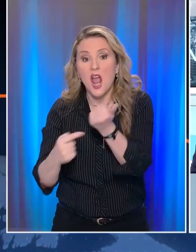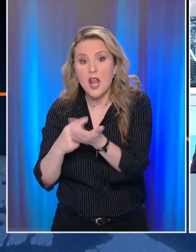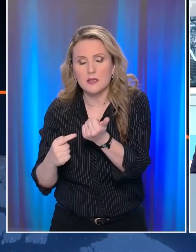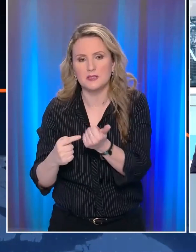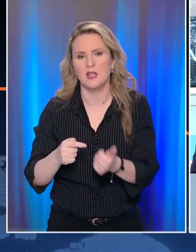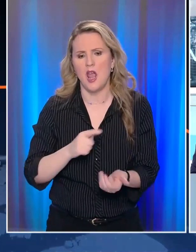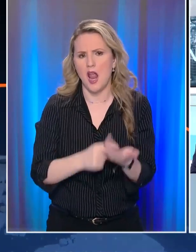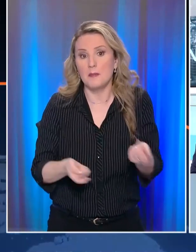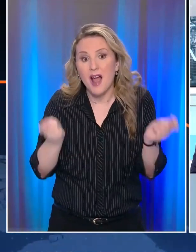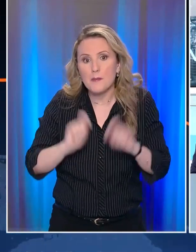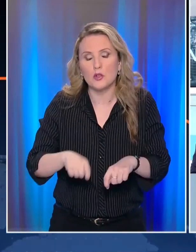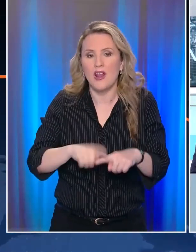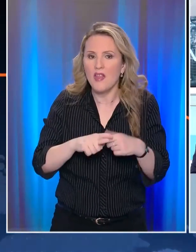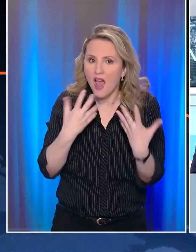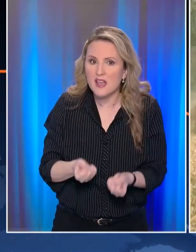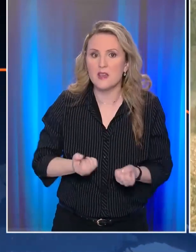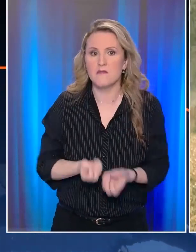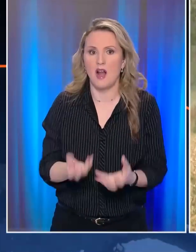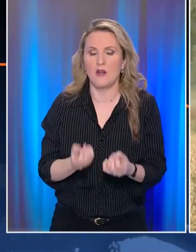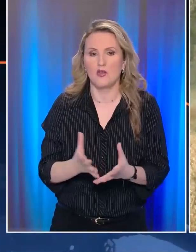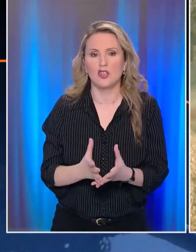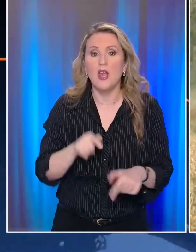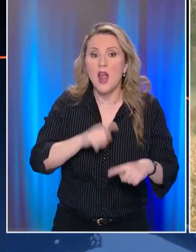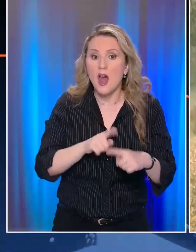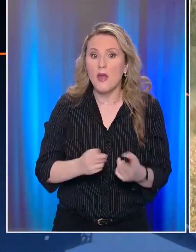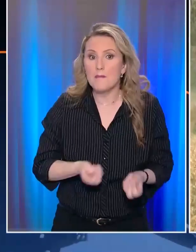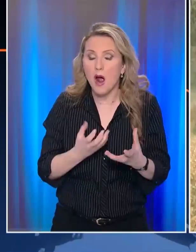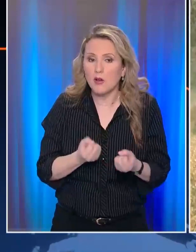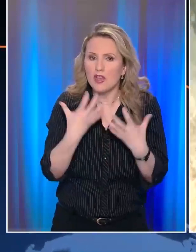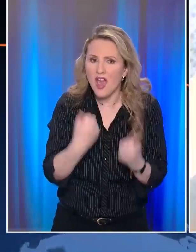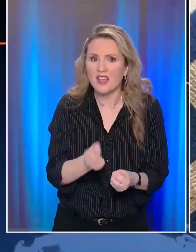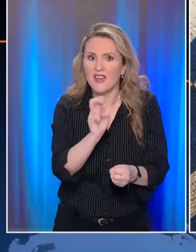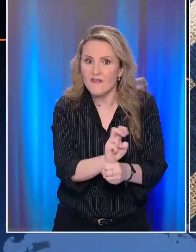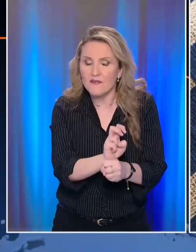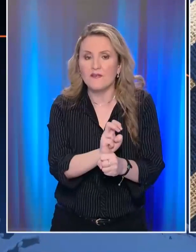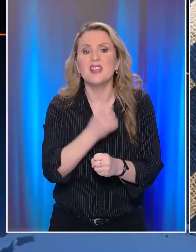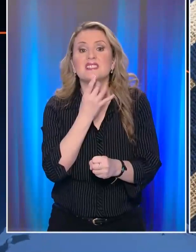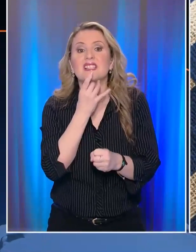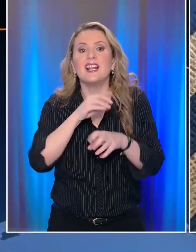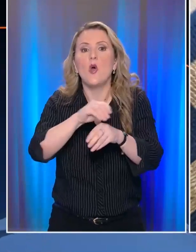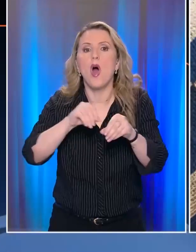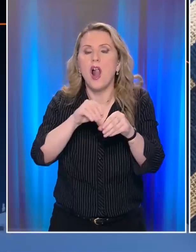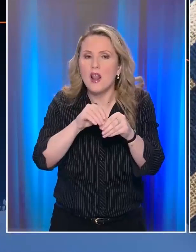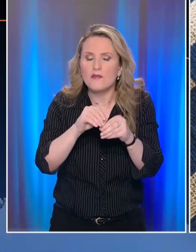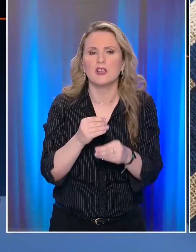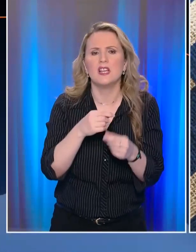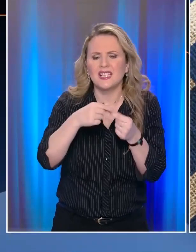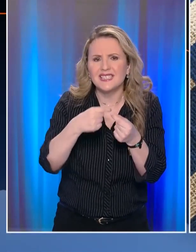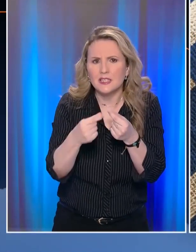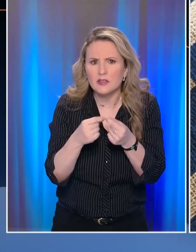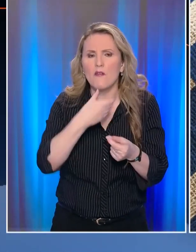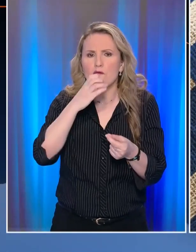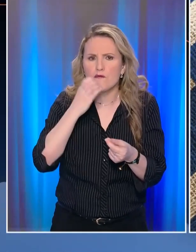δεύτερο δεχόμενο δεν υπάρχει σε καμία περίπτωση να συμβεί Η χώρα μας παράγει και άρα διαθέτει δεδομένη υπερεπάρκεια σε σκληρό σιτάρι, ξηρούς καρπούς,